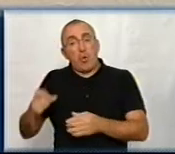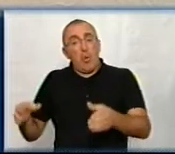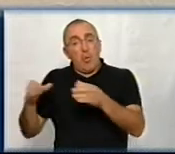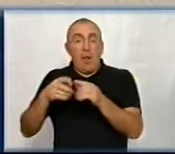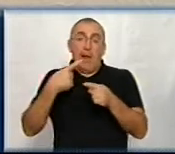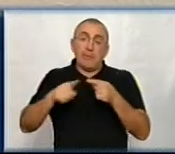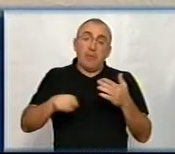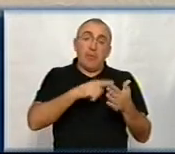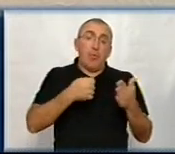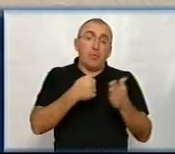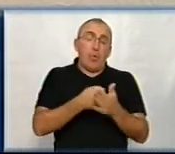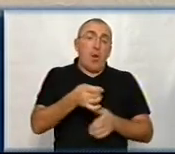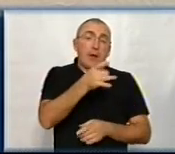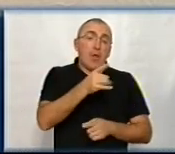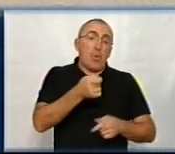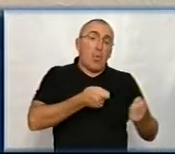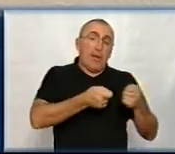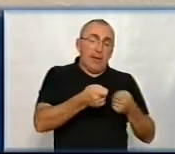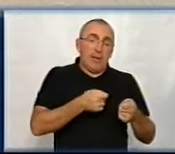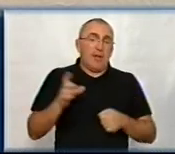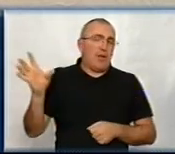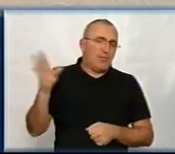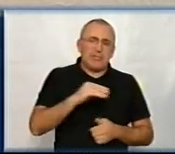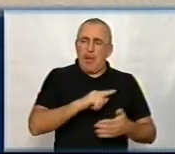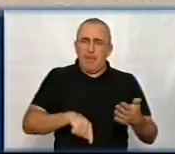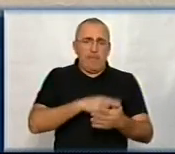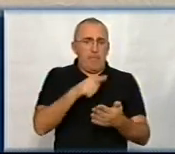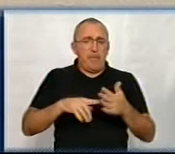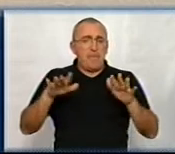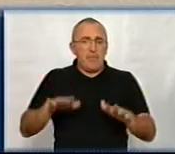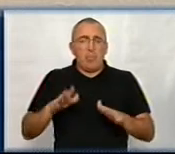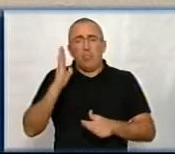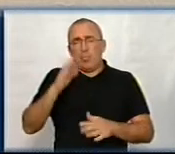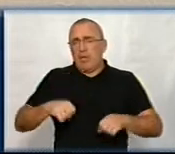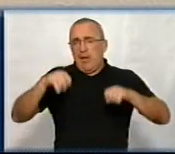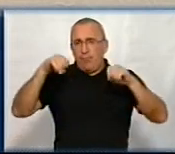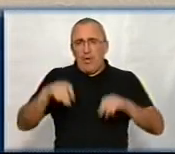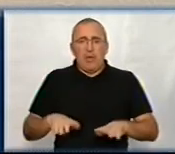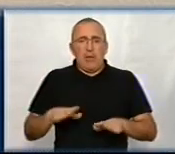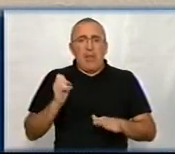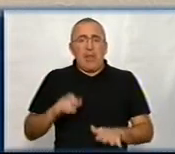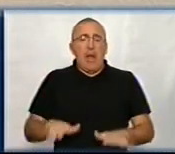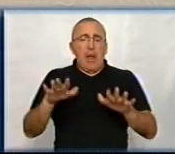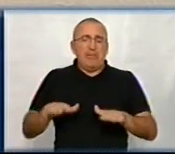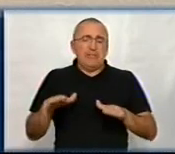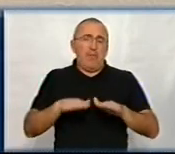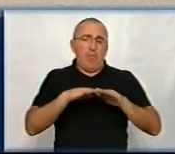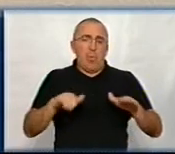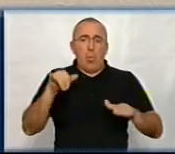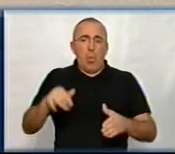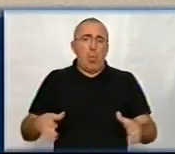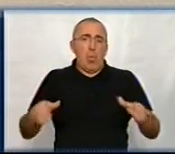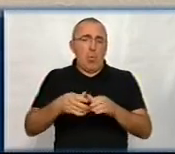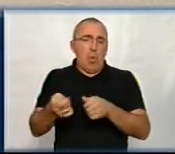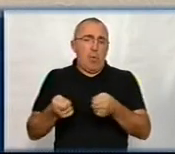а з інших питань до районного керівництва. Усі питання місцеві будуть вирішуватися на місцевому рівні, у громаді.